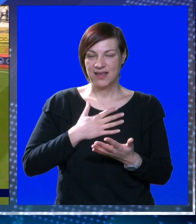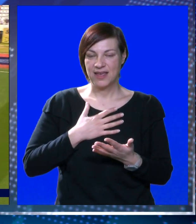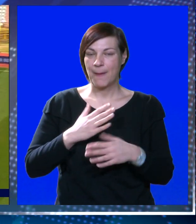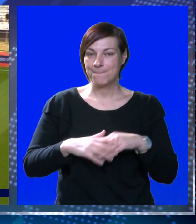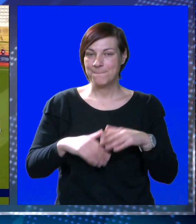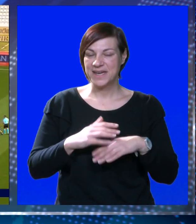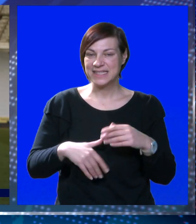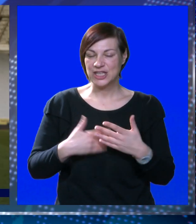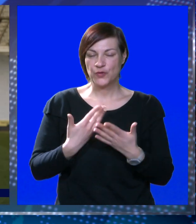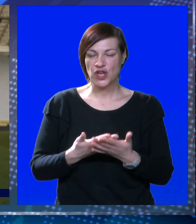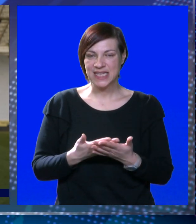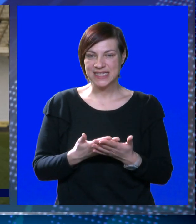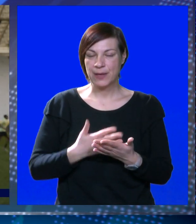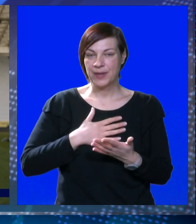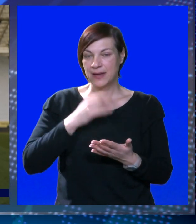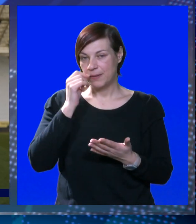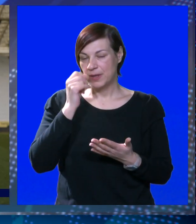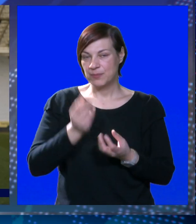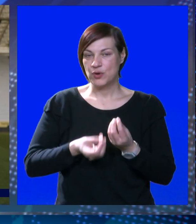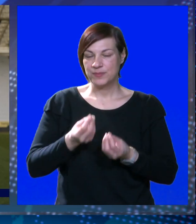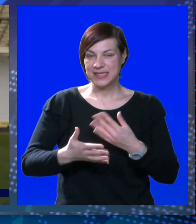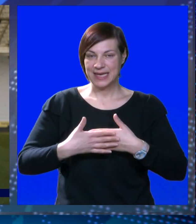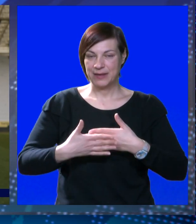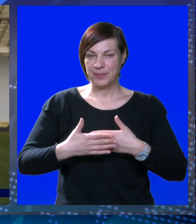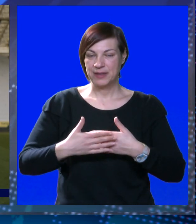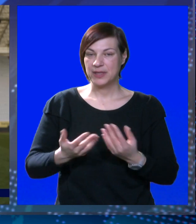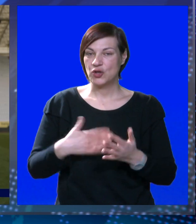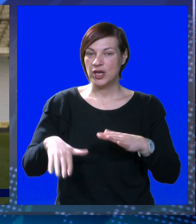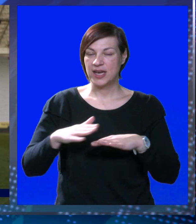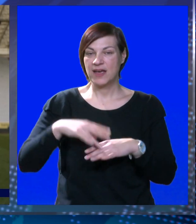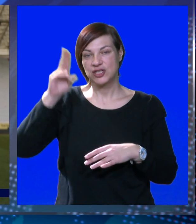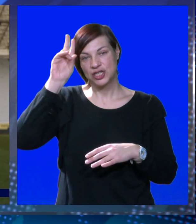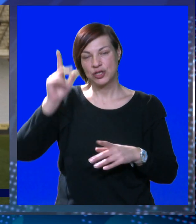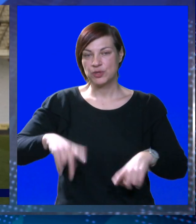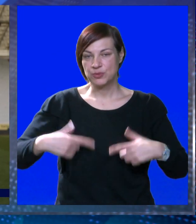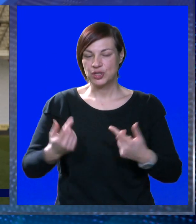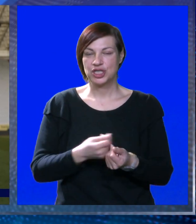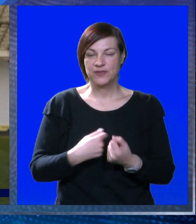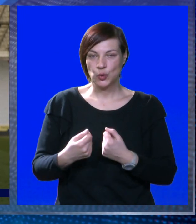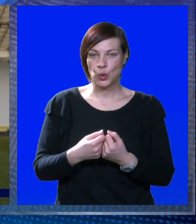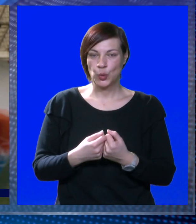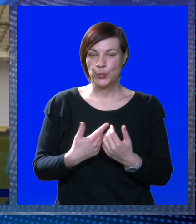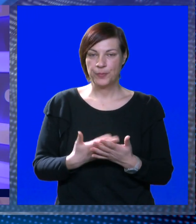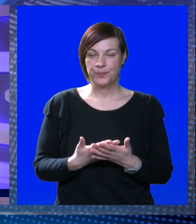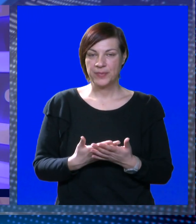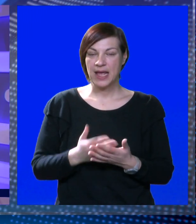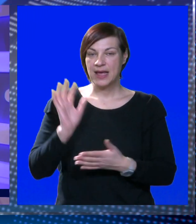prezadovoljno sam i s njima i mi momci tu igrati pri njima, to je nešto najveće što možemo doživiti u ovom klubu.